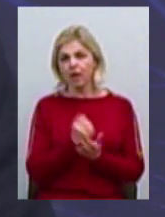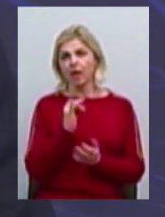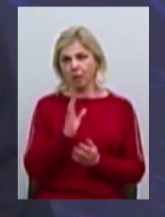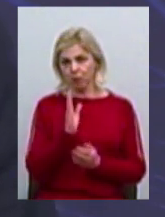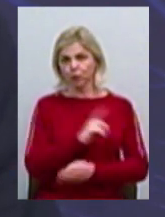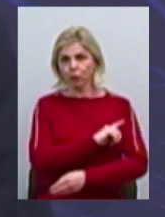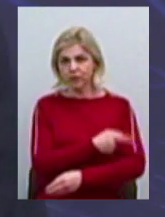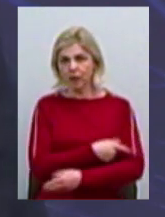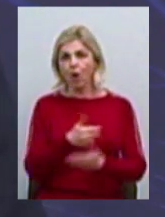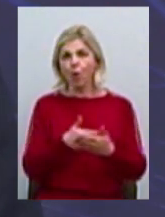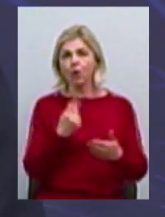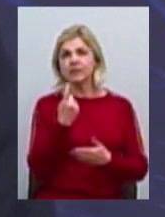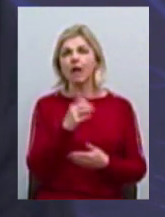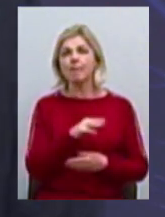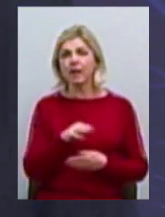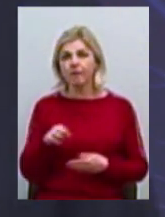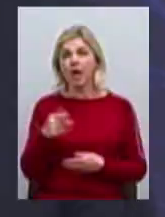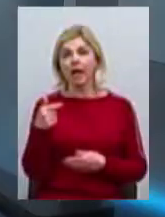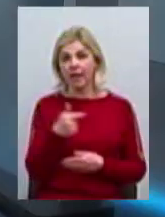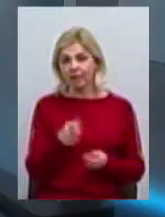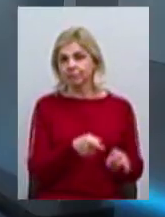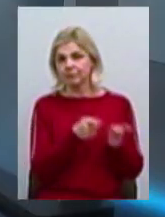І от 100 млн гривень ми прийдемо к 100 млн долларов.